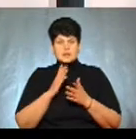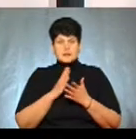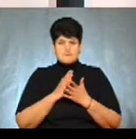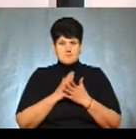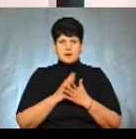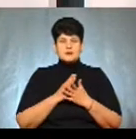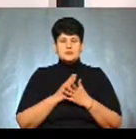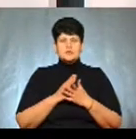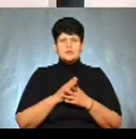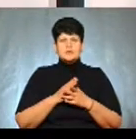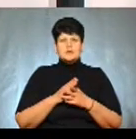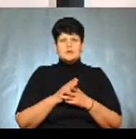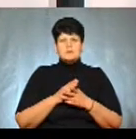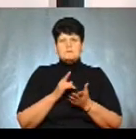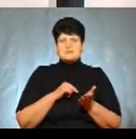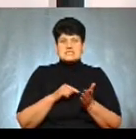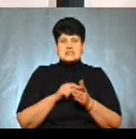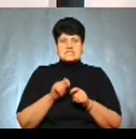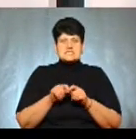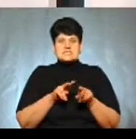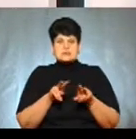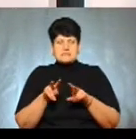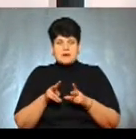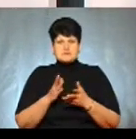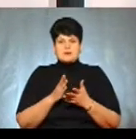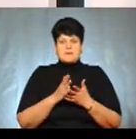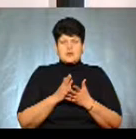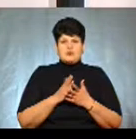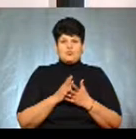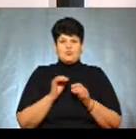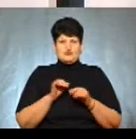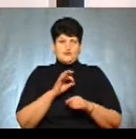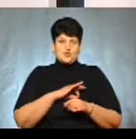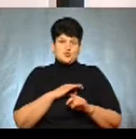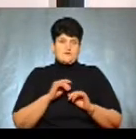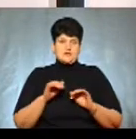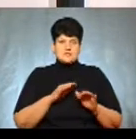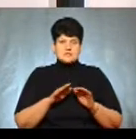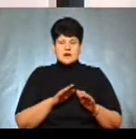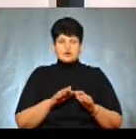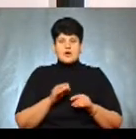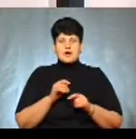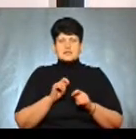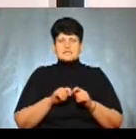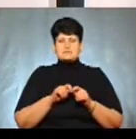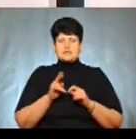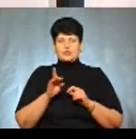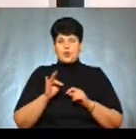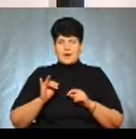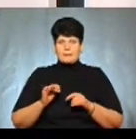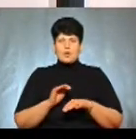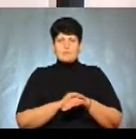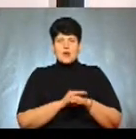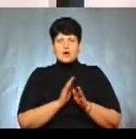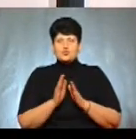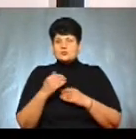муніципальну інспекцію. Більше я не чув, хто в нас з громад має інспекторів, які могли б десь вживати заходи. Щодо самих інспекторів, по благоустрою,